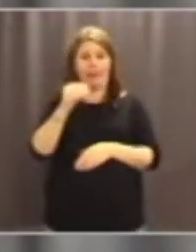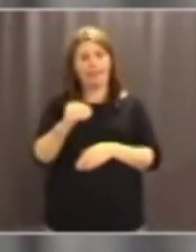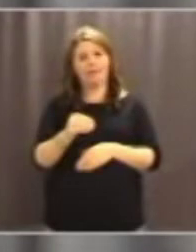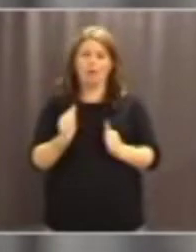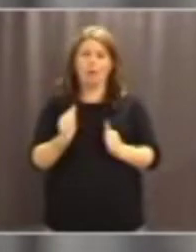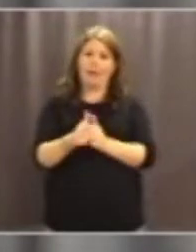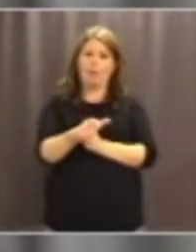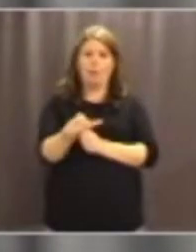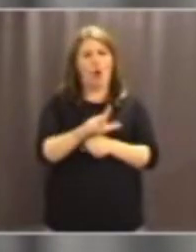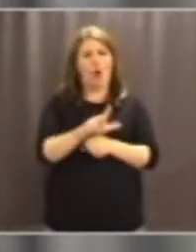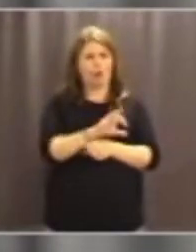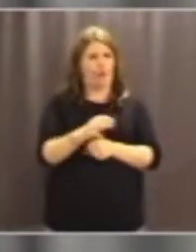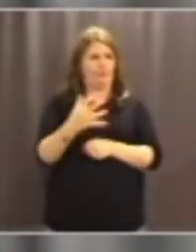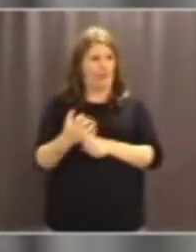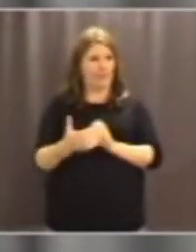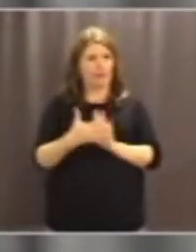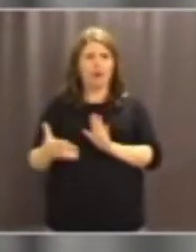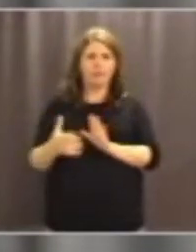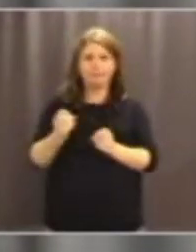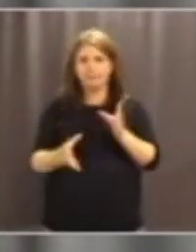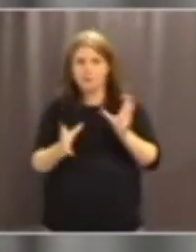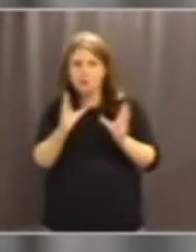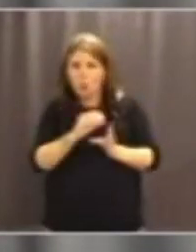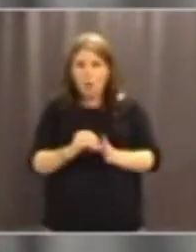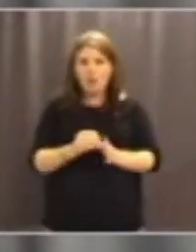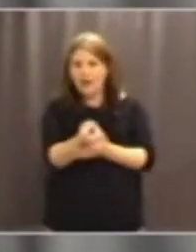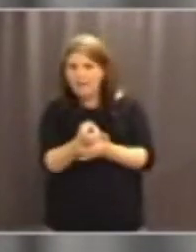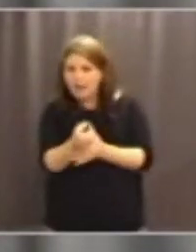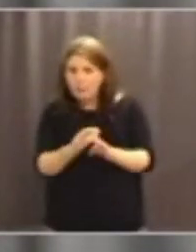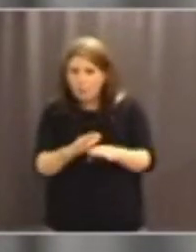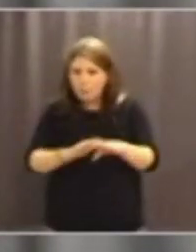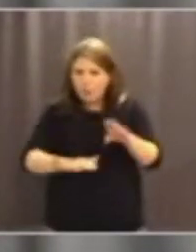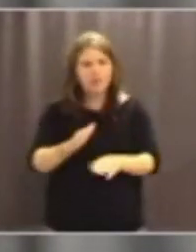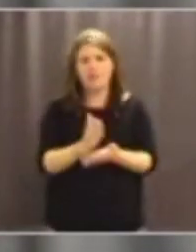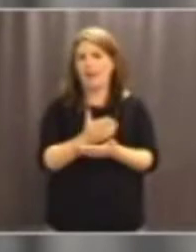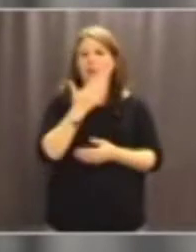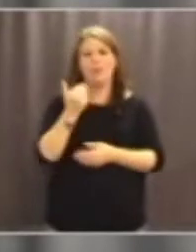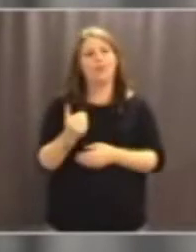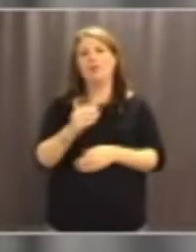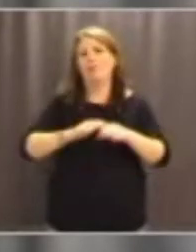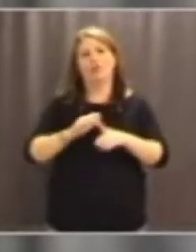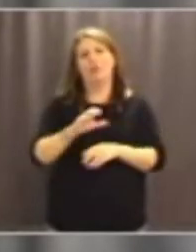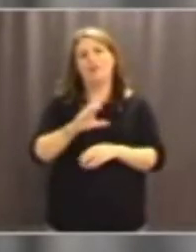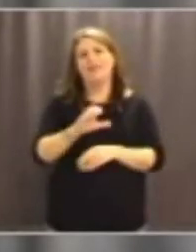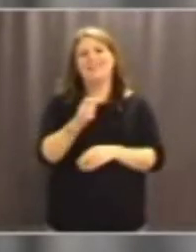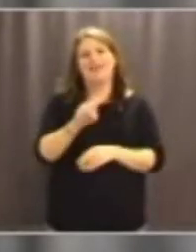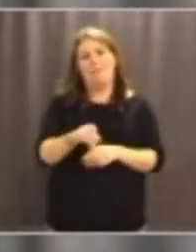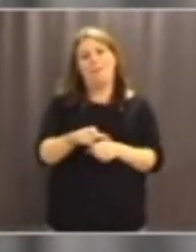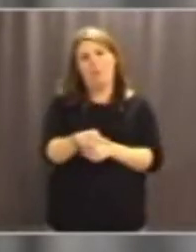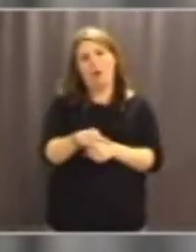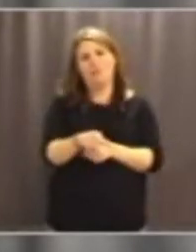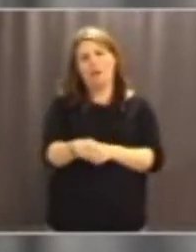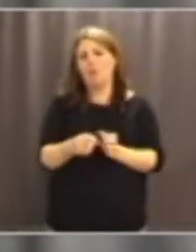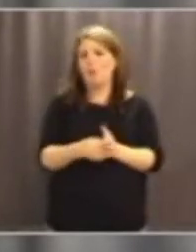-talet sådana tveksamheter i järnvägsutbyggningar som man har idag så hade man säkert inte byggt stambanorna för de var säkert en mycket större